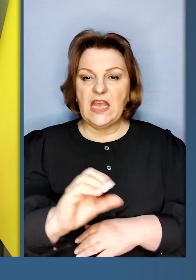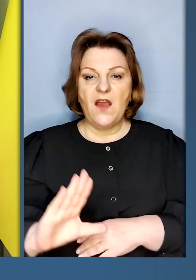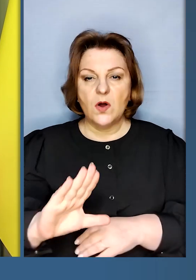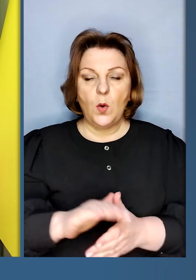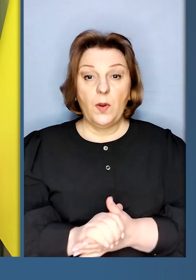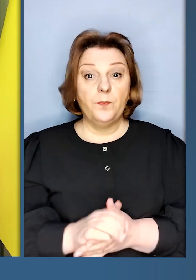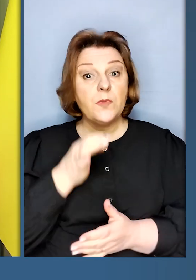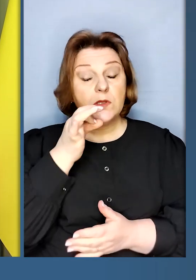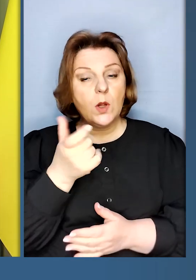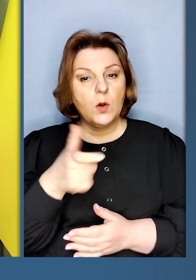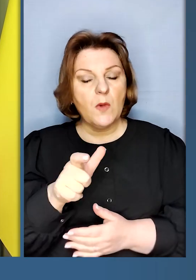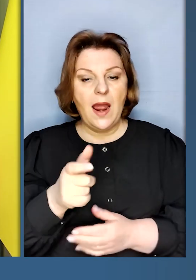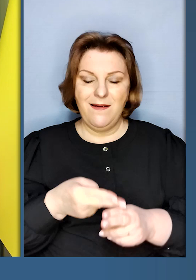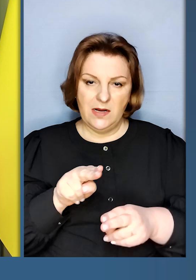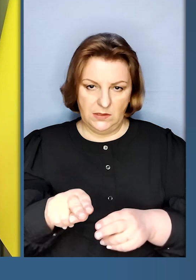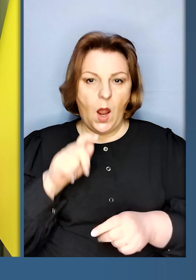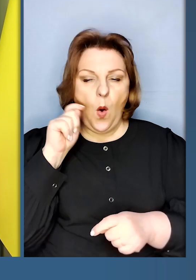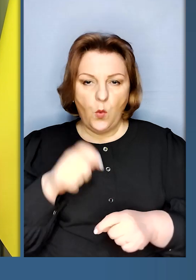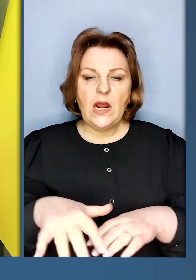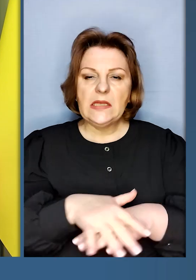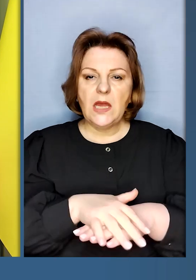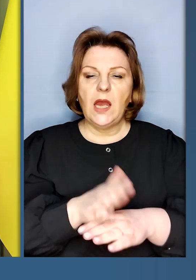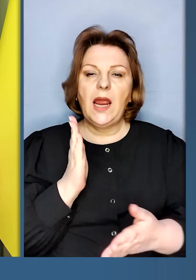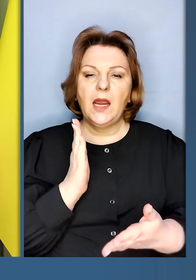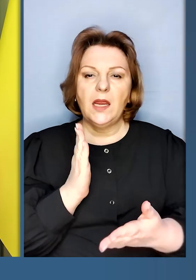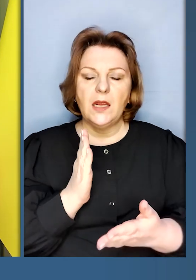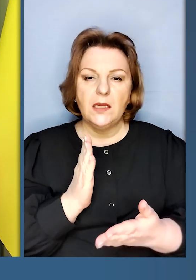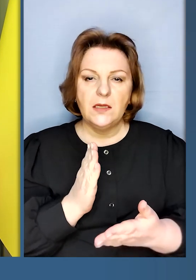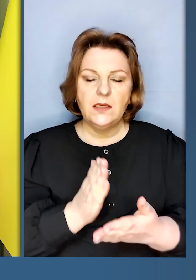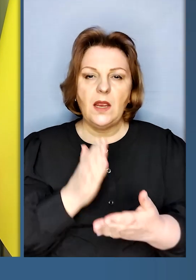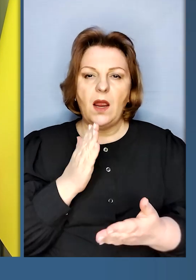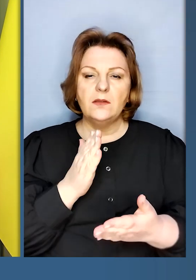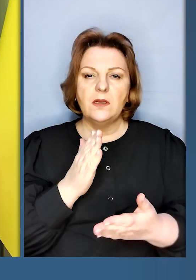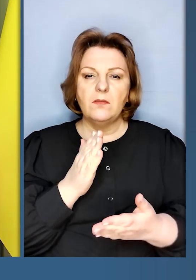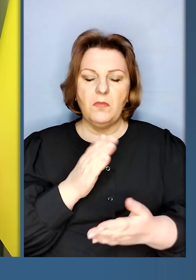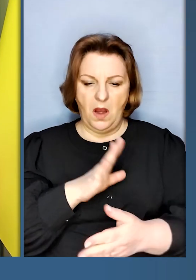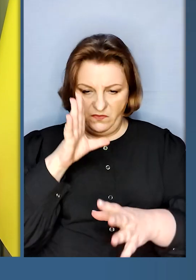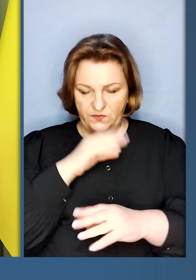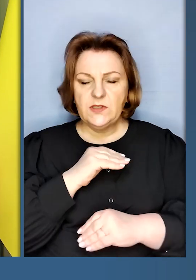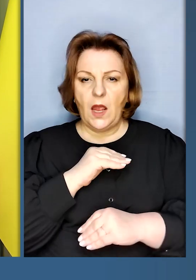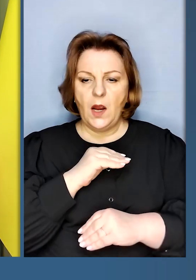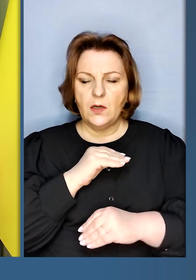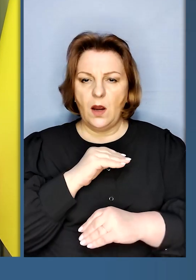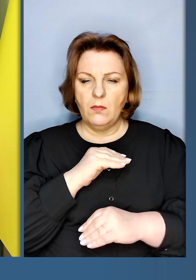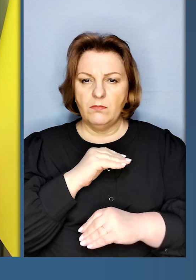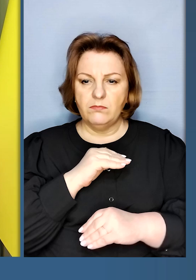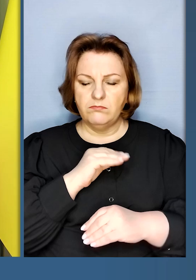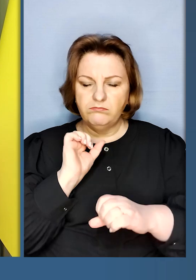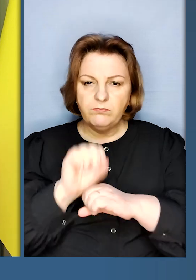Європи. Скажу більше, це український народ є в силі поконати разом з